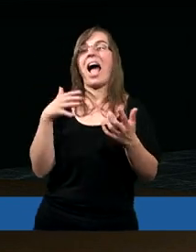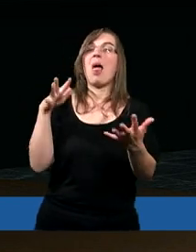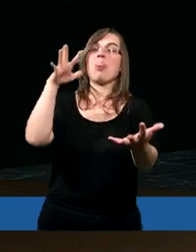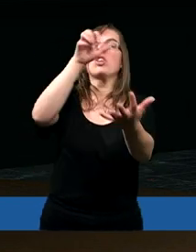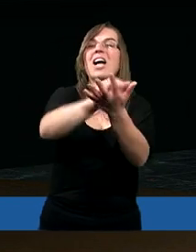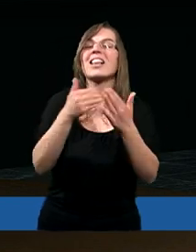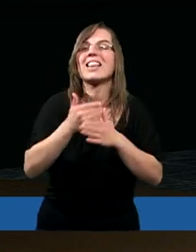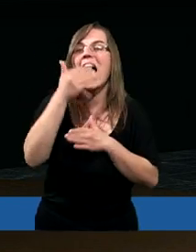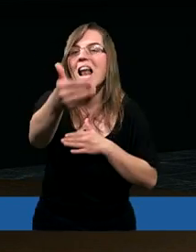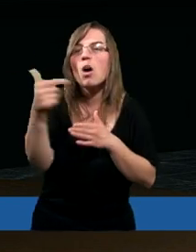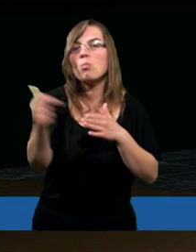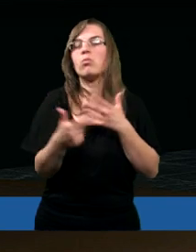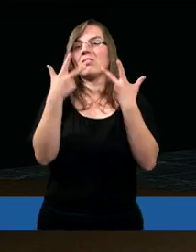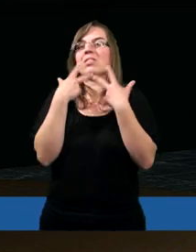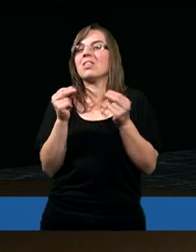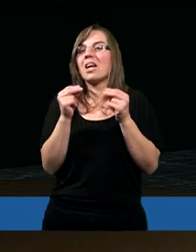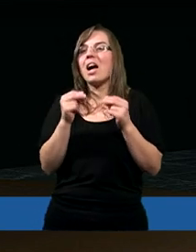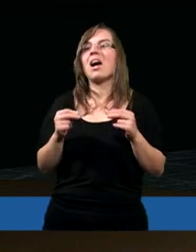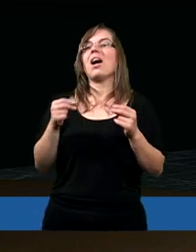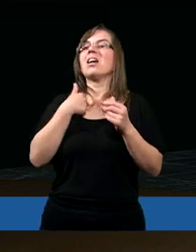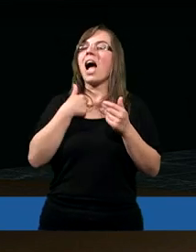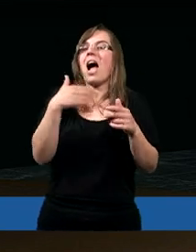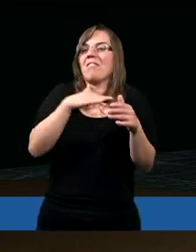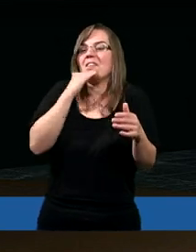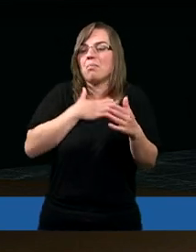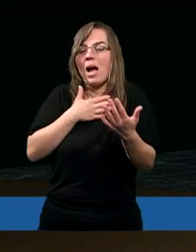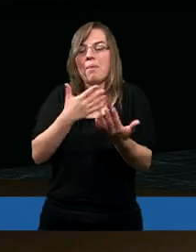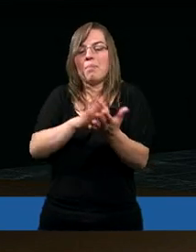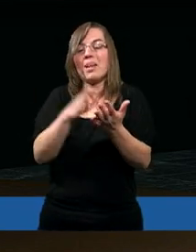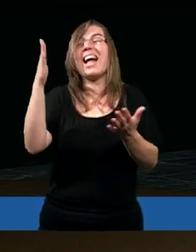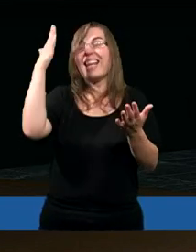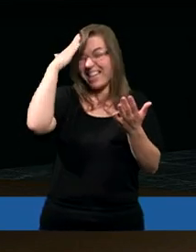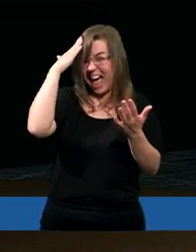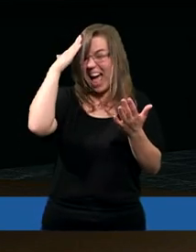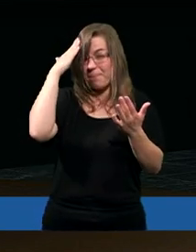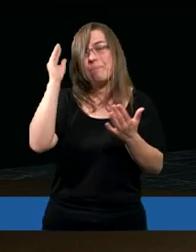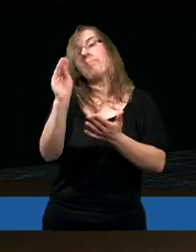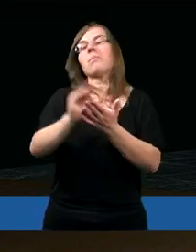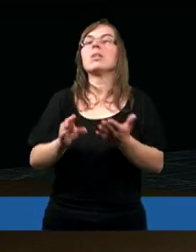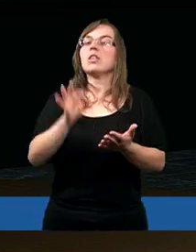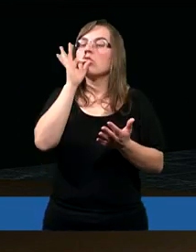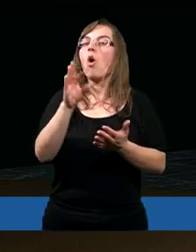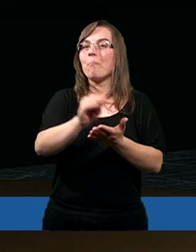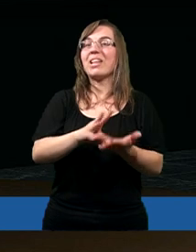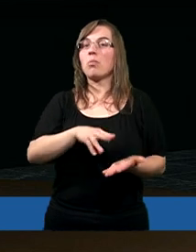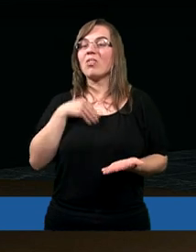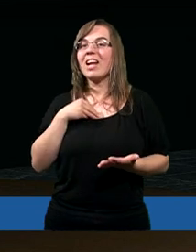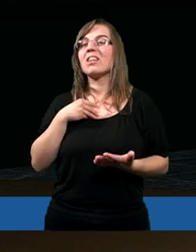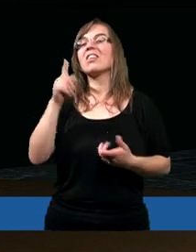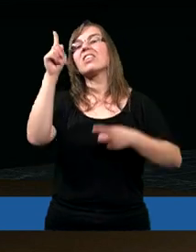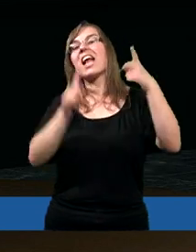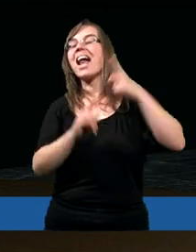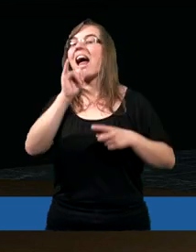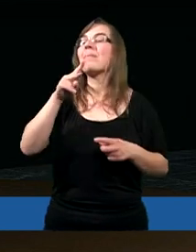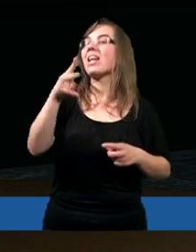muszę nigdy szukać. I przykre jest to, trzeba powiedzieć, chociaż znając tak dobrze to Pismo Święte,